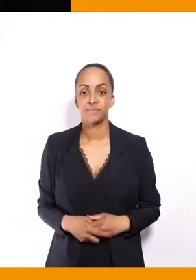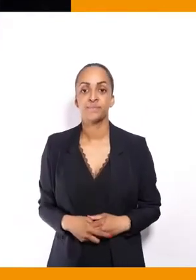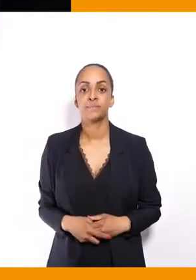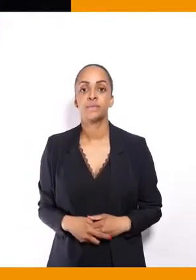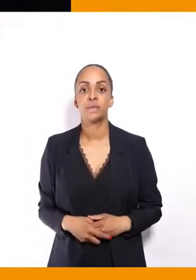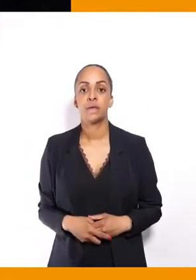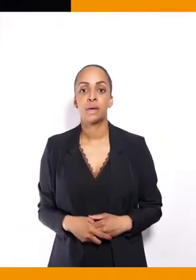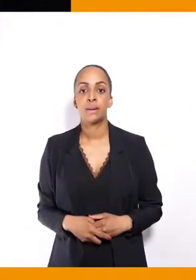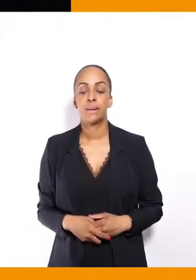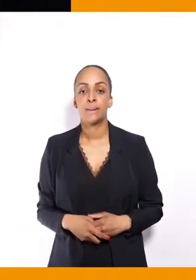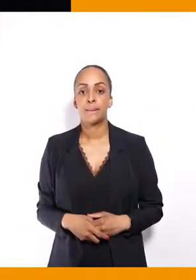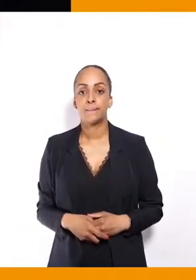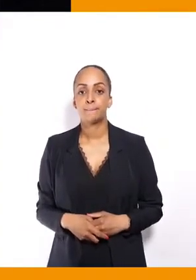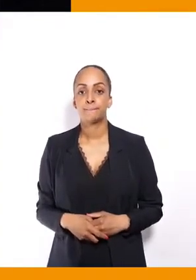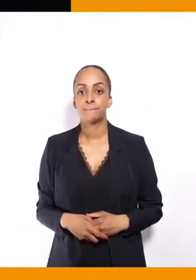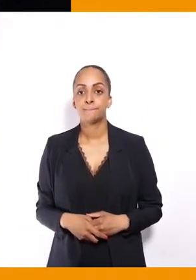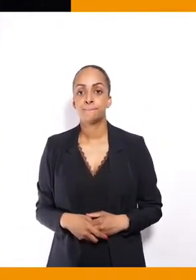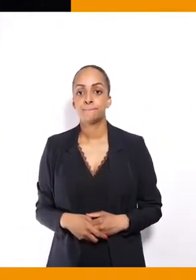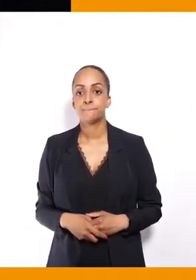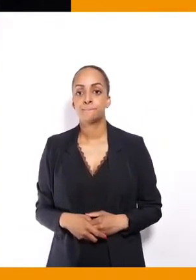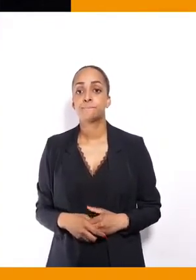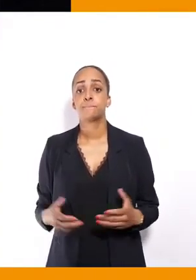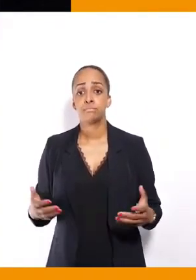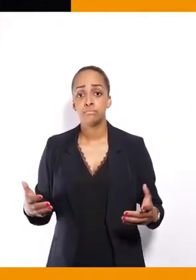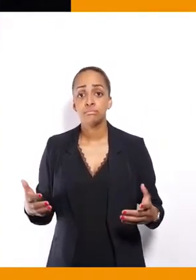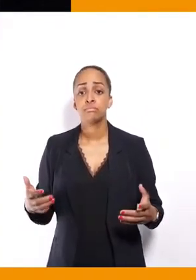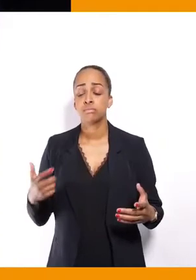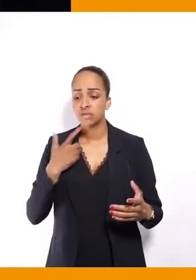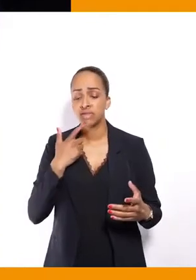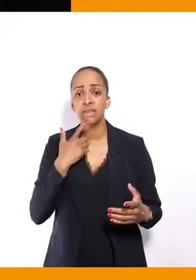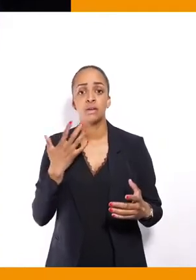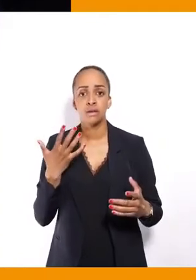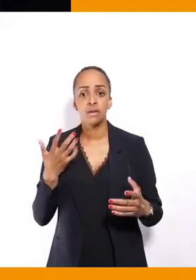Derrière cette mission d'observation,